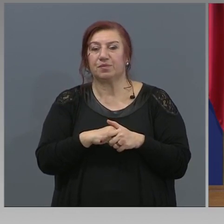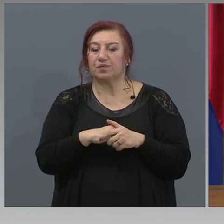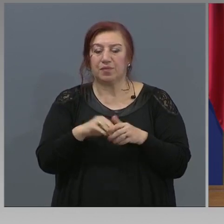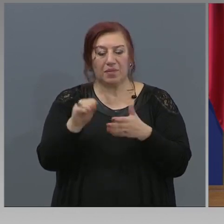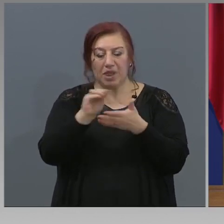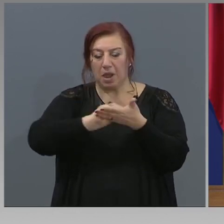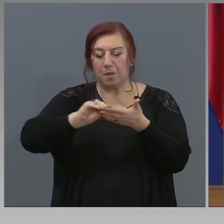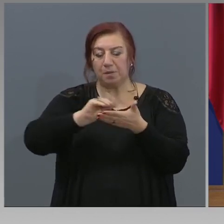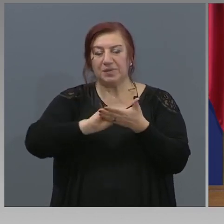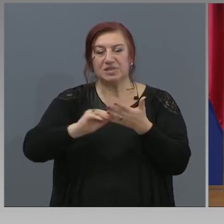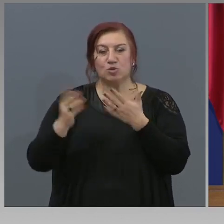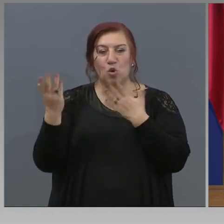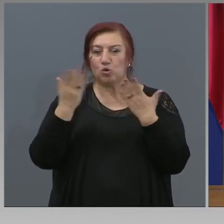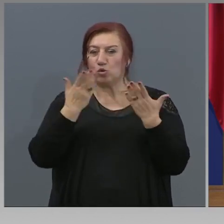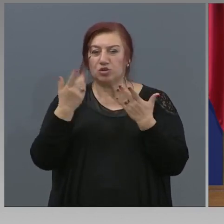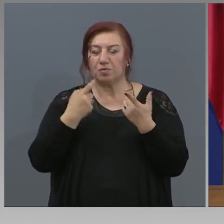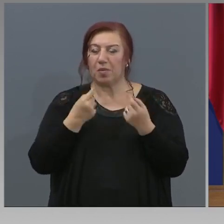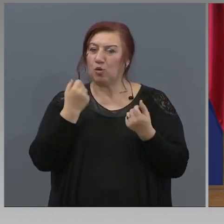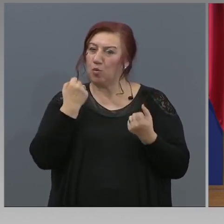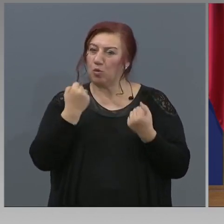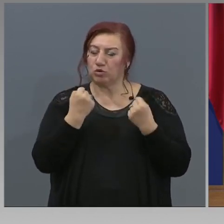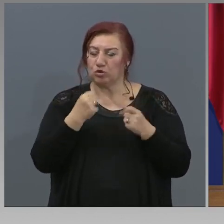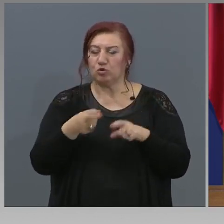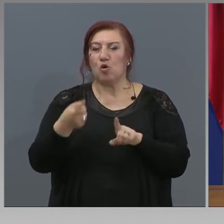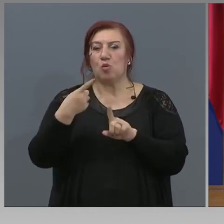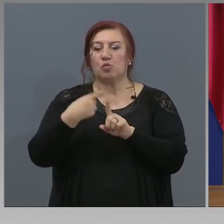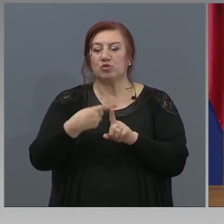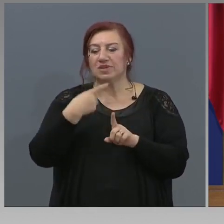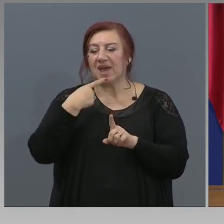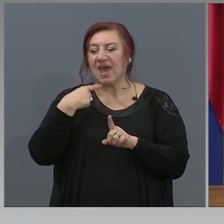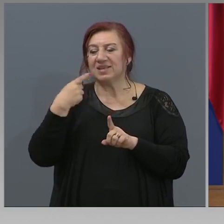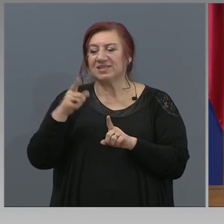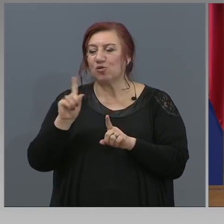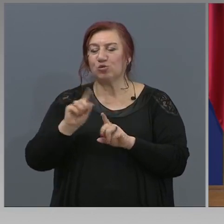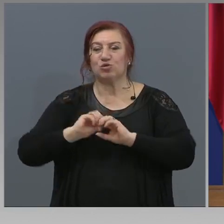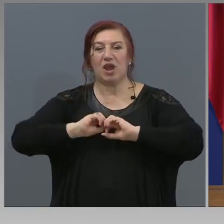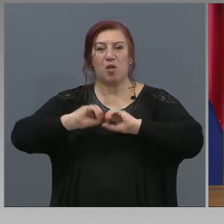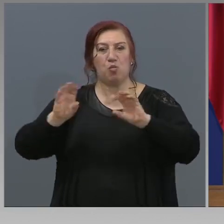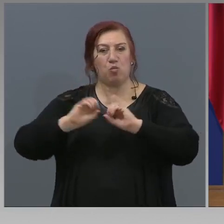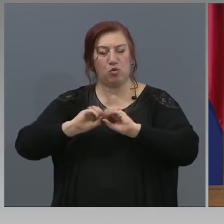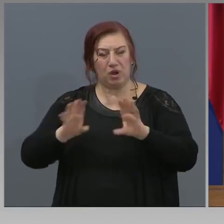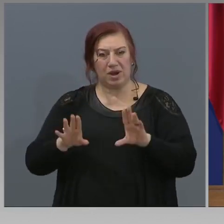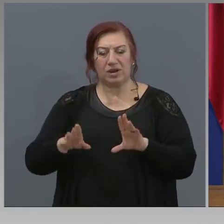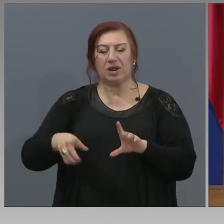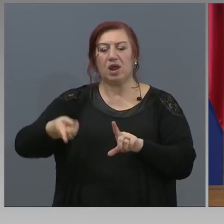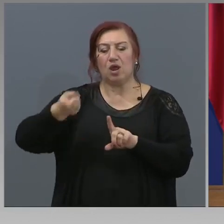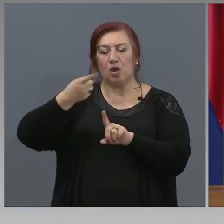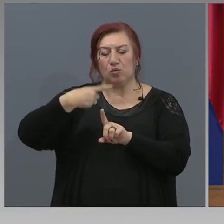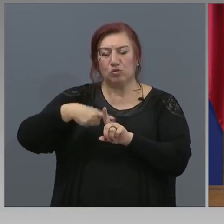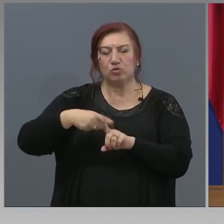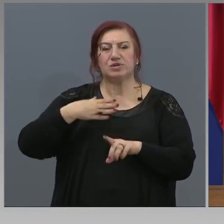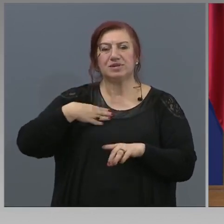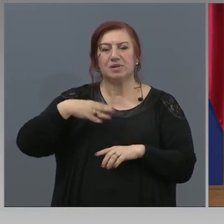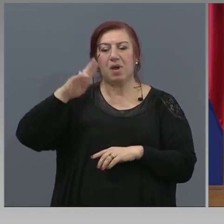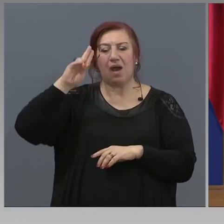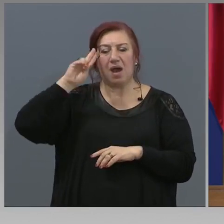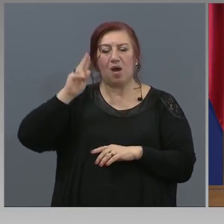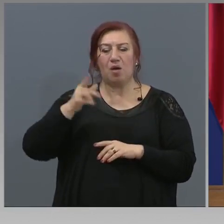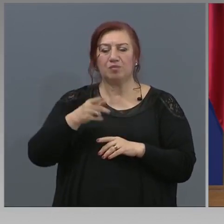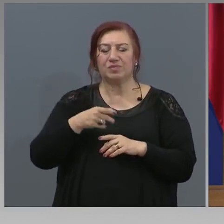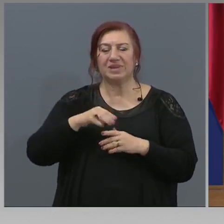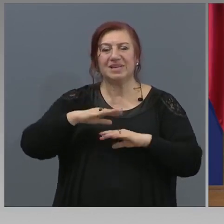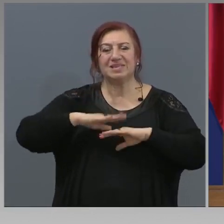изготвянето на учебници по-трудно. Също е по езиците, които ни са най-масови, дори и по дисциплини от профилираната